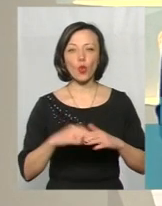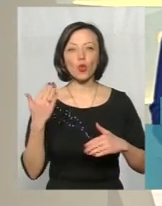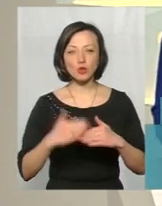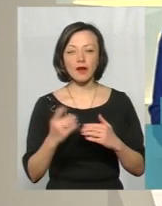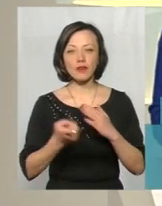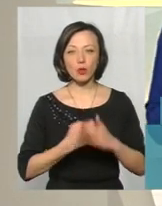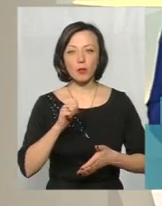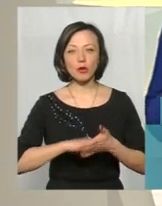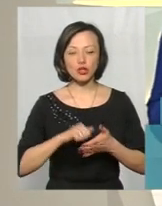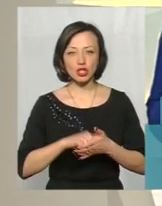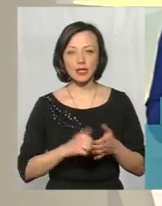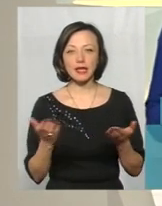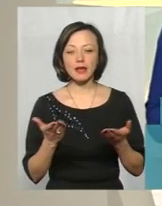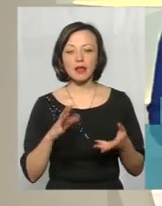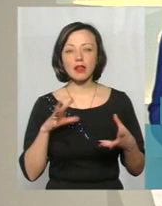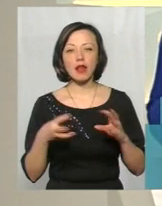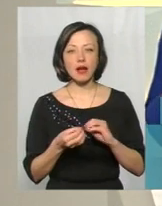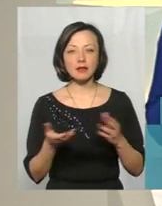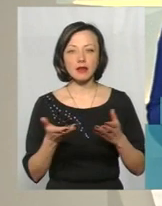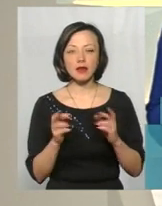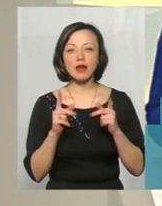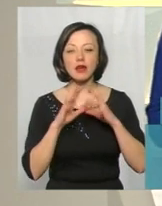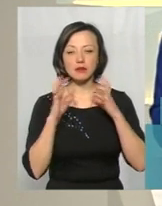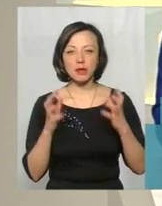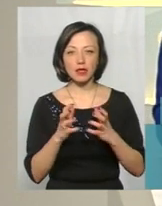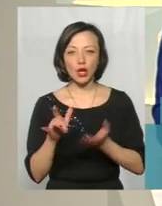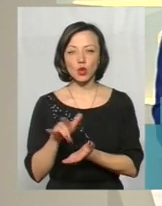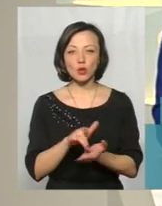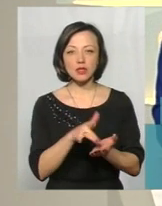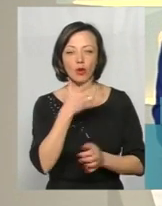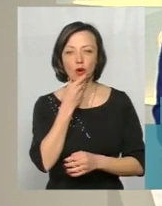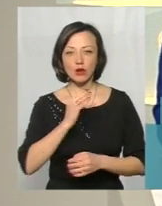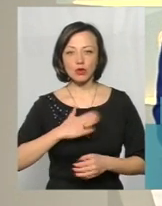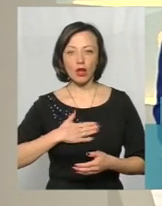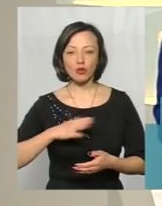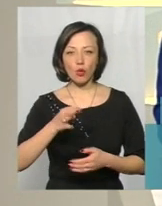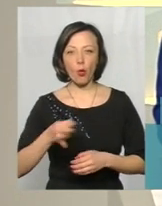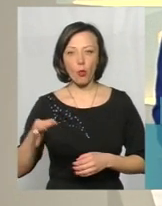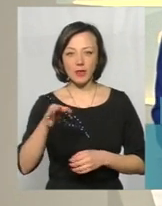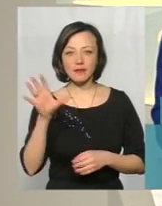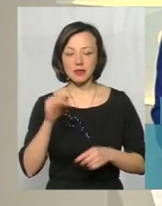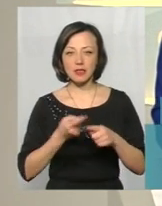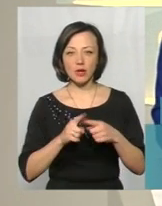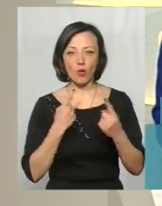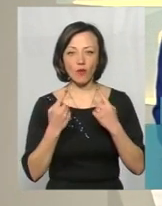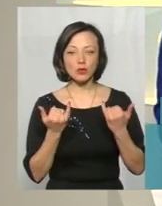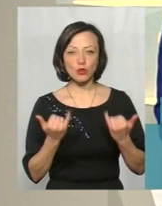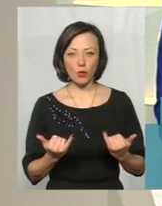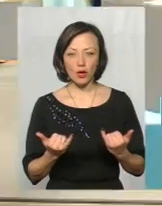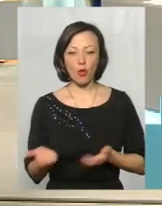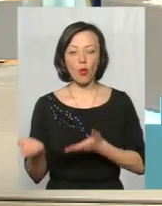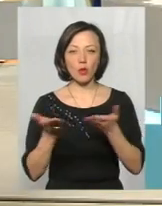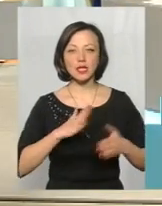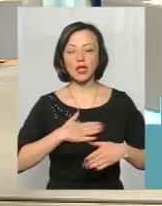і які наслідки, як зберегти туристичну окрасу нашої області, про це все говоримо сьогодні. І